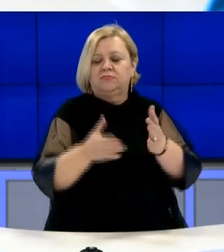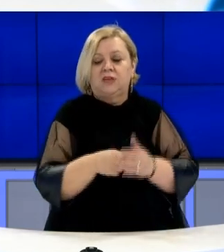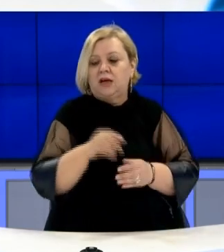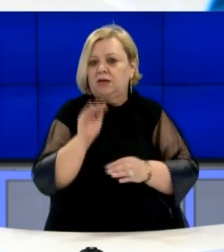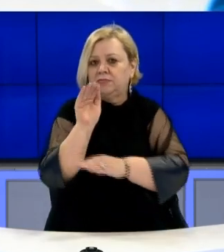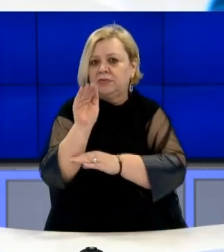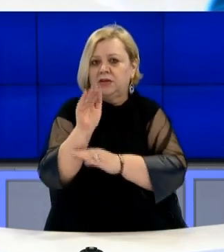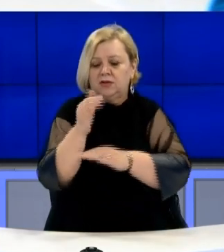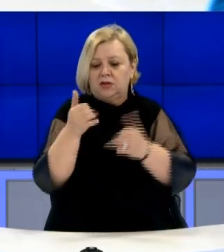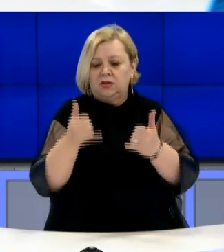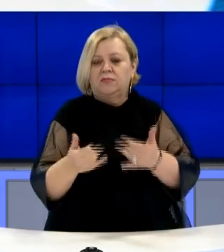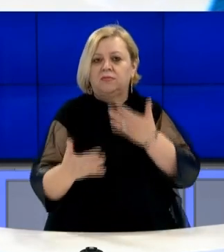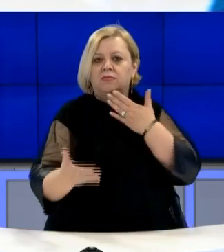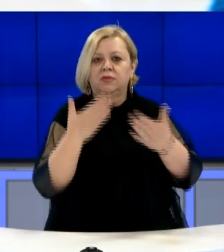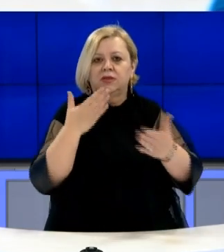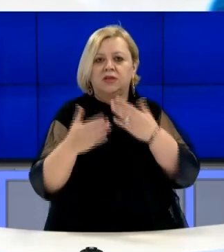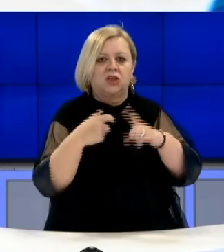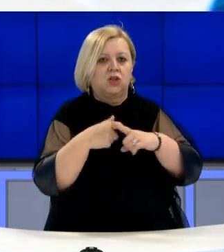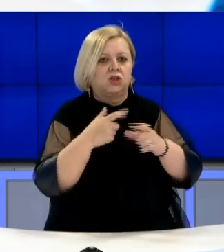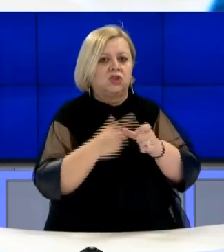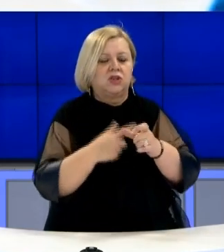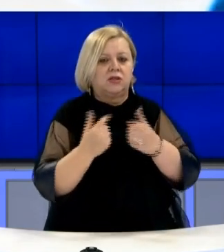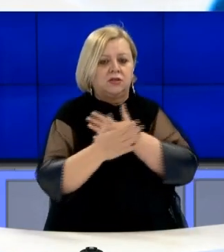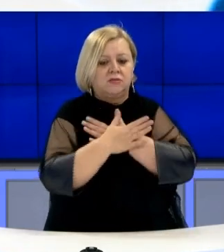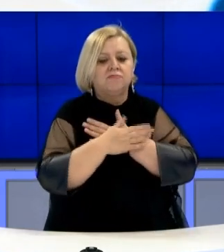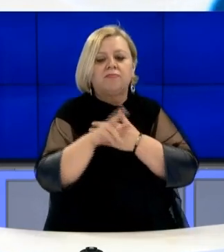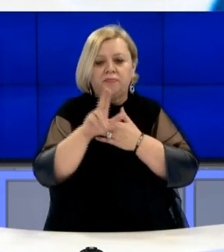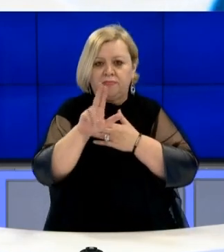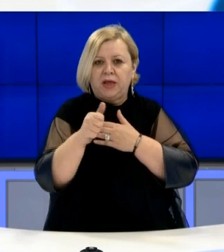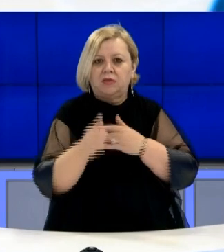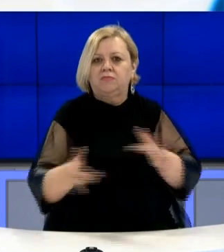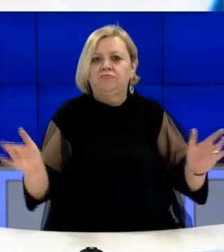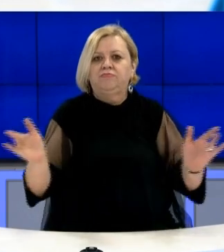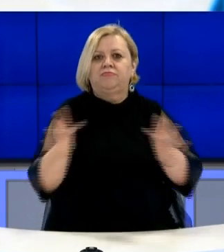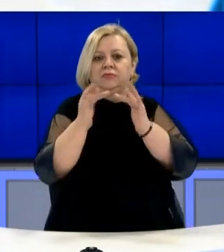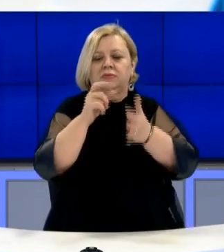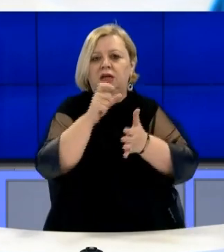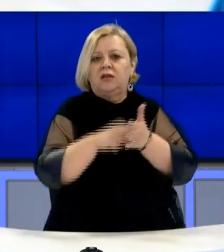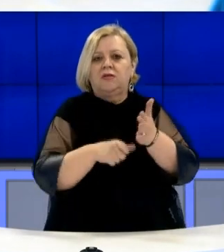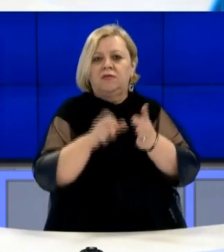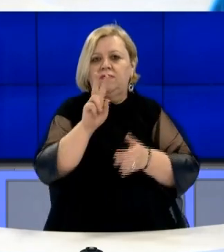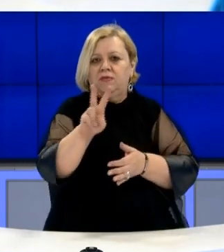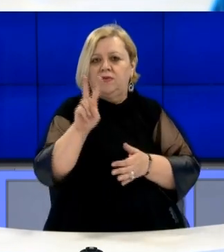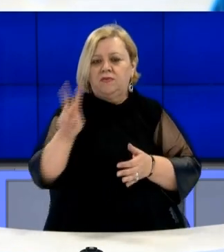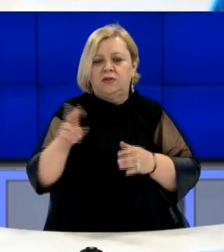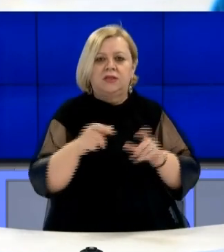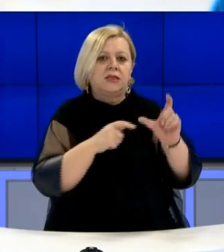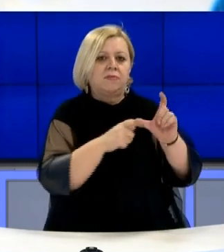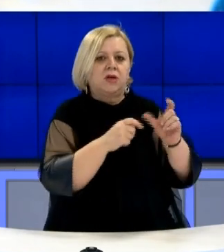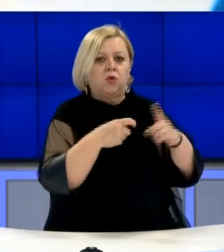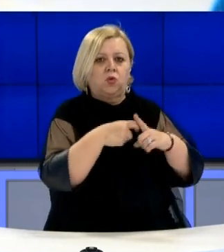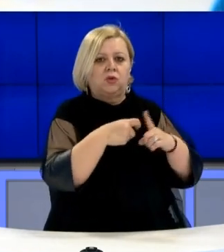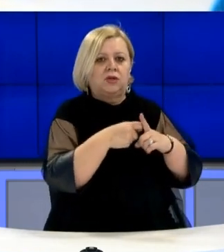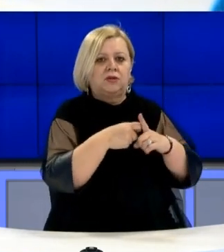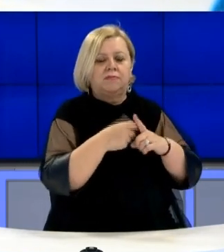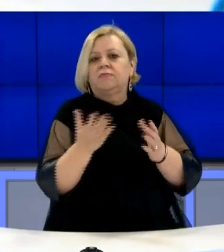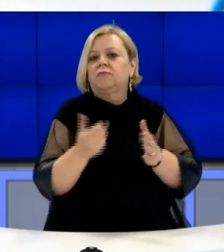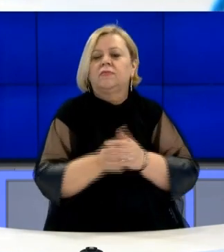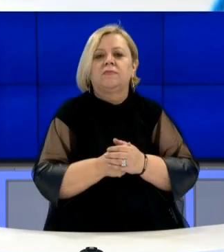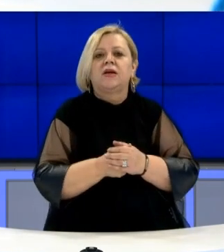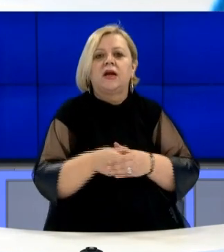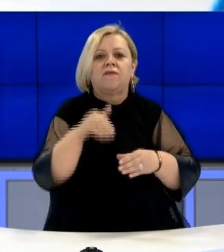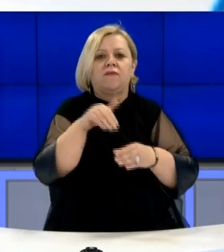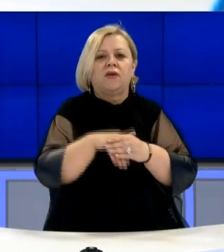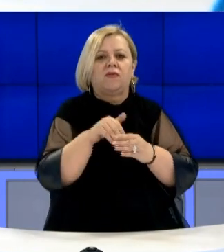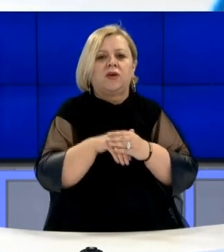deklarat e i bërë i gjatë mbledhjes e Këqëzës ku ka pasur edhe një përplasje me antarine vëvës Sami Kurteshi për pranimin e votave